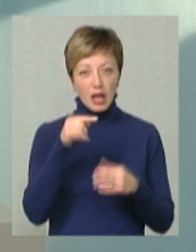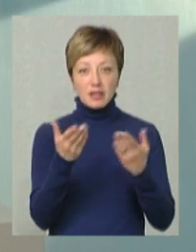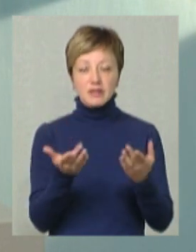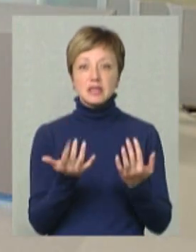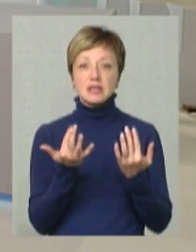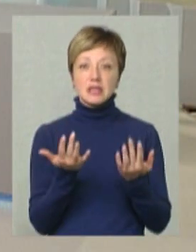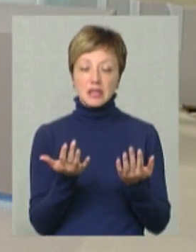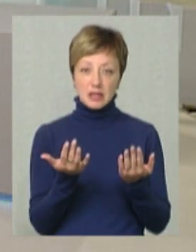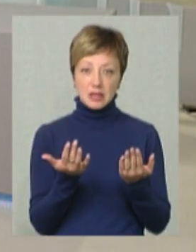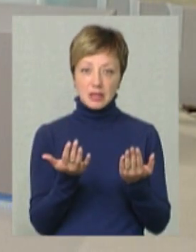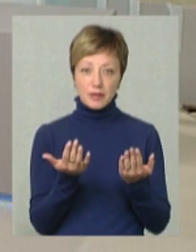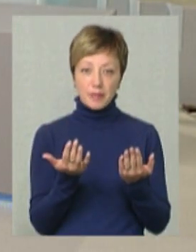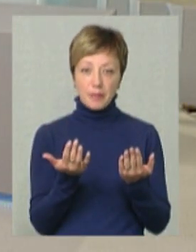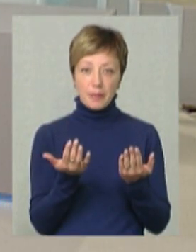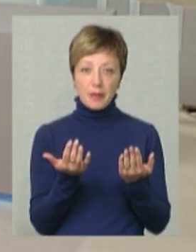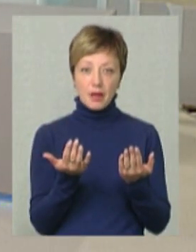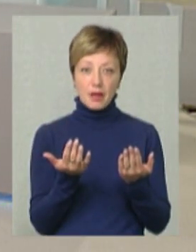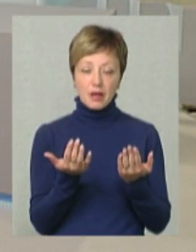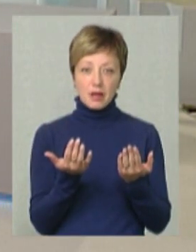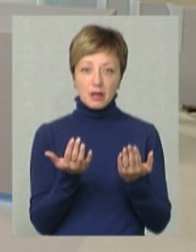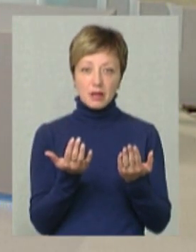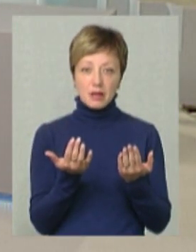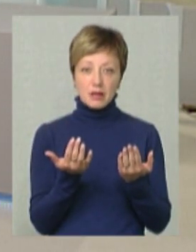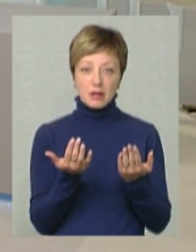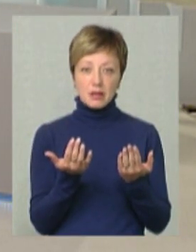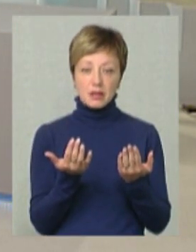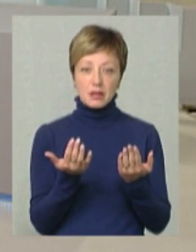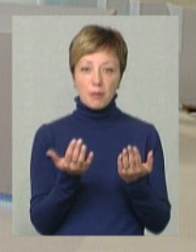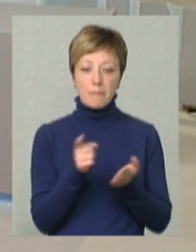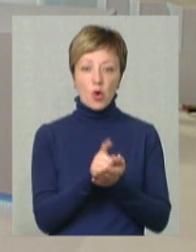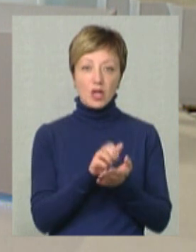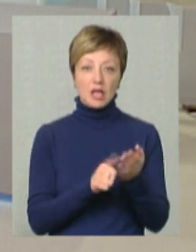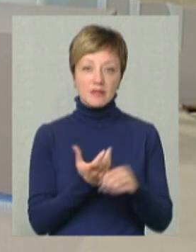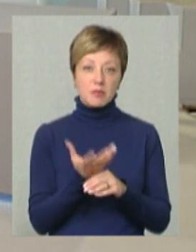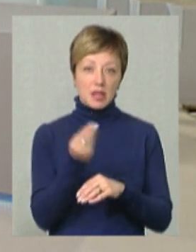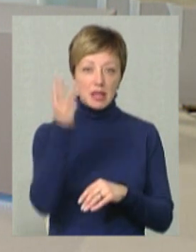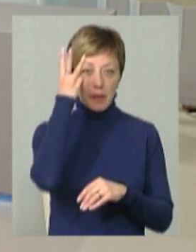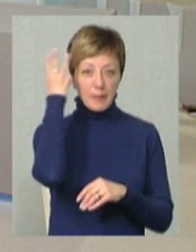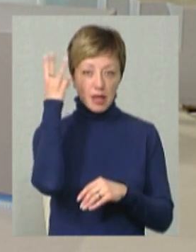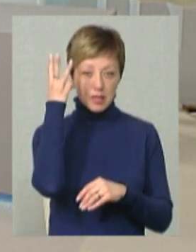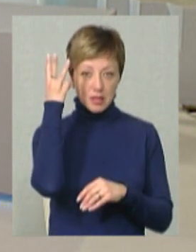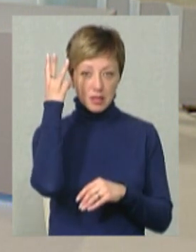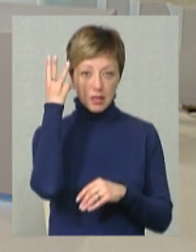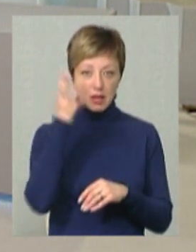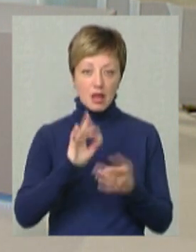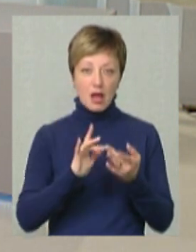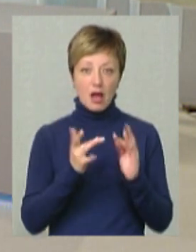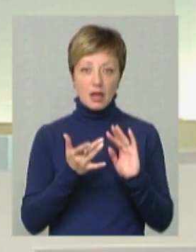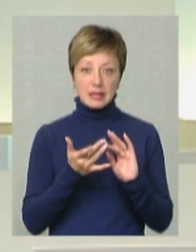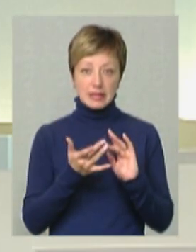скільки податків сплатили хмельницькі ІТ